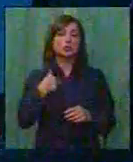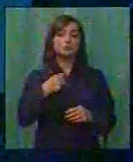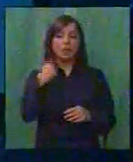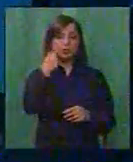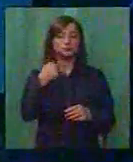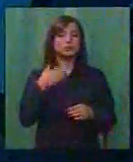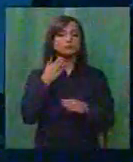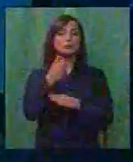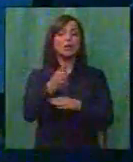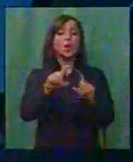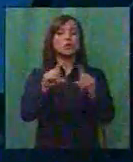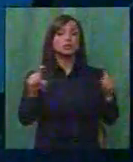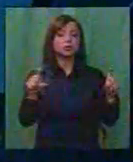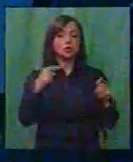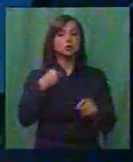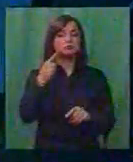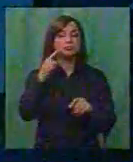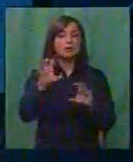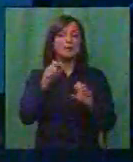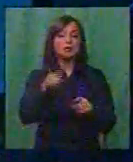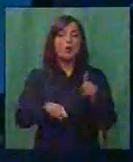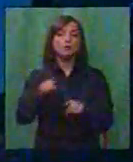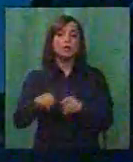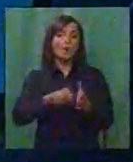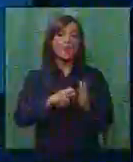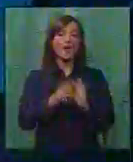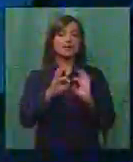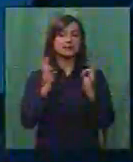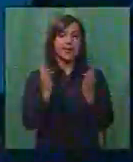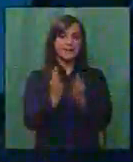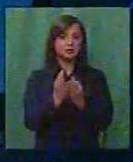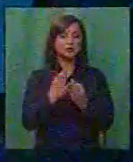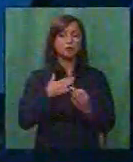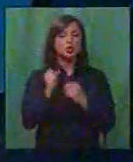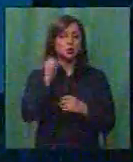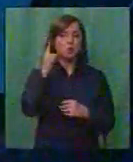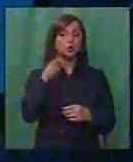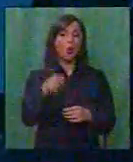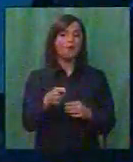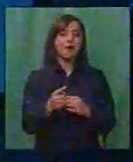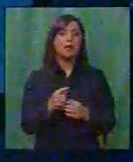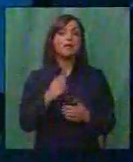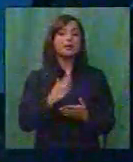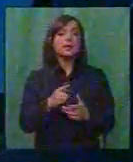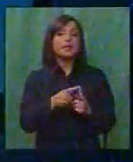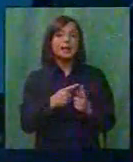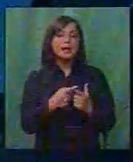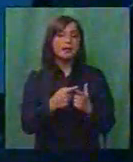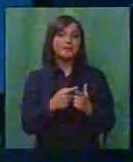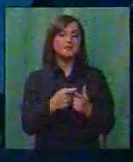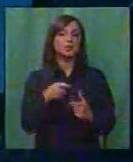доаѓаме како институција до сознанија дека во одредено проблематично семейство се случува такво нешто, или,